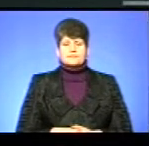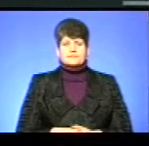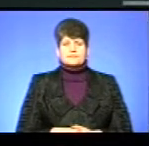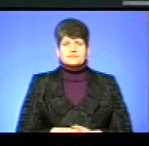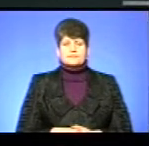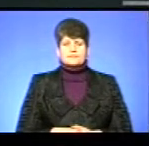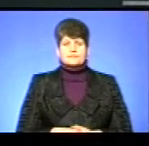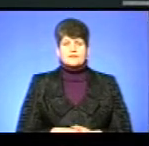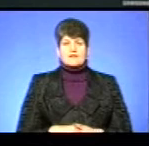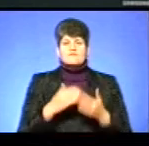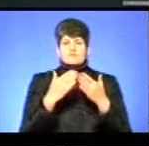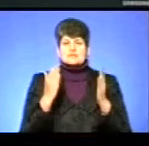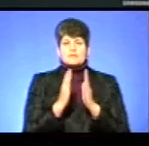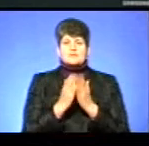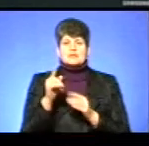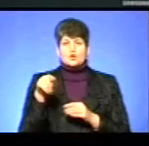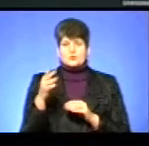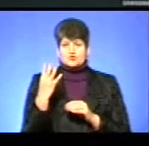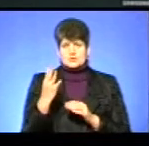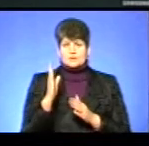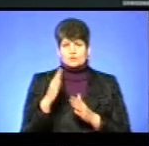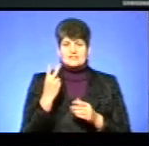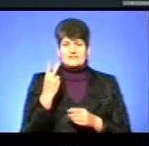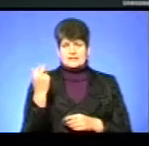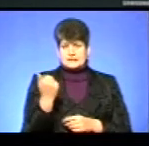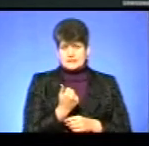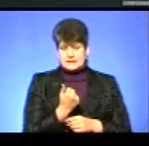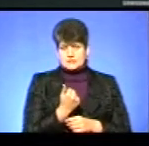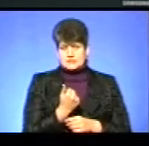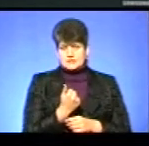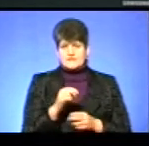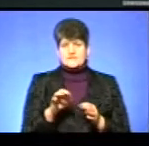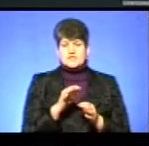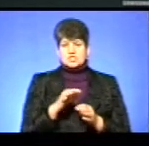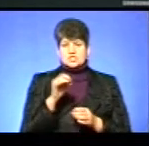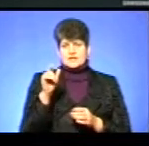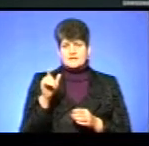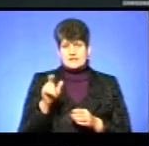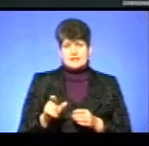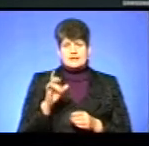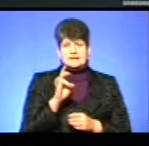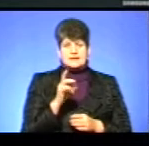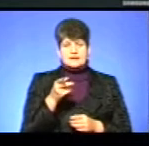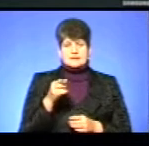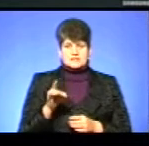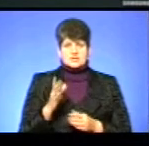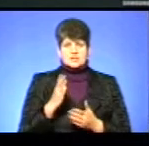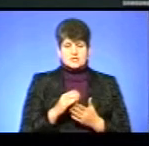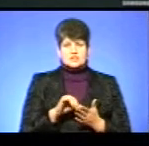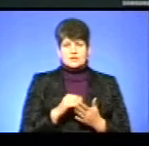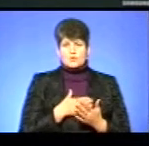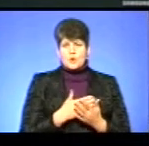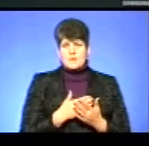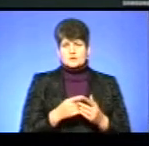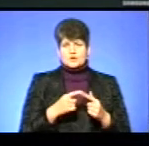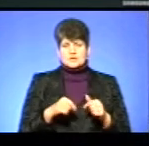Виставка у бібліотеці номер 4 діятиме два тижні. Зазначу, вишивальниця Наталія Грицишин є членом громадської організації